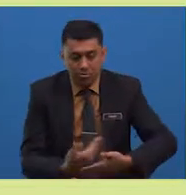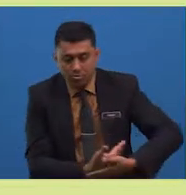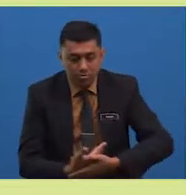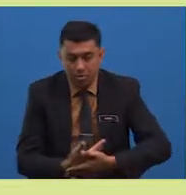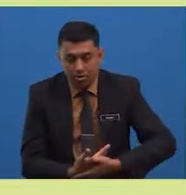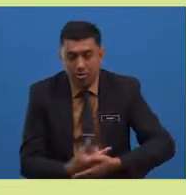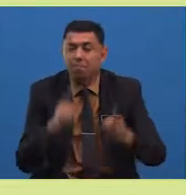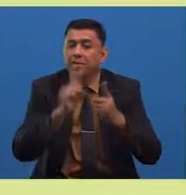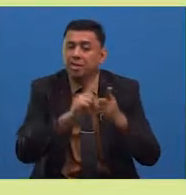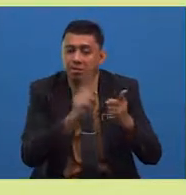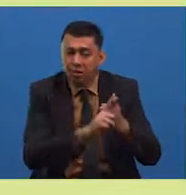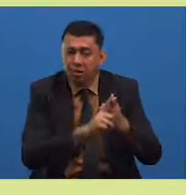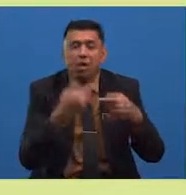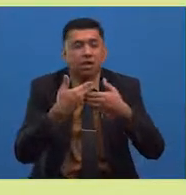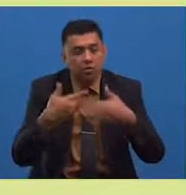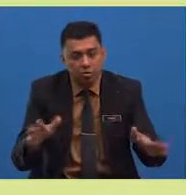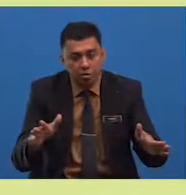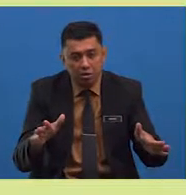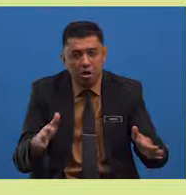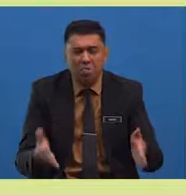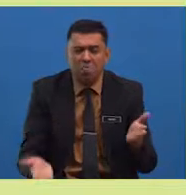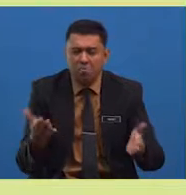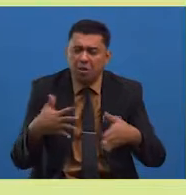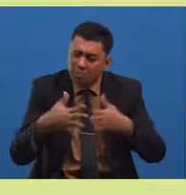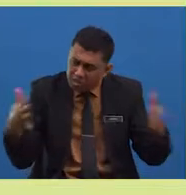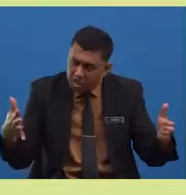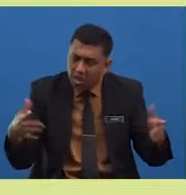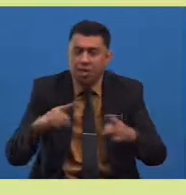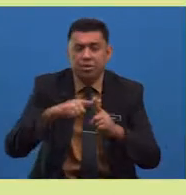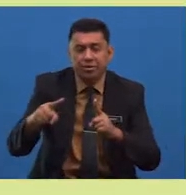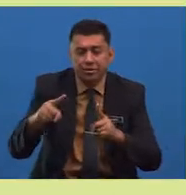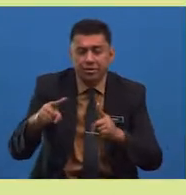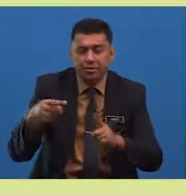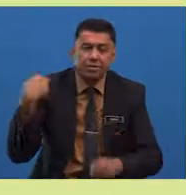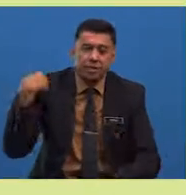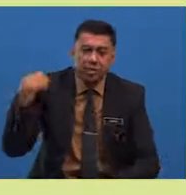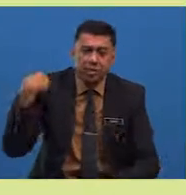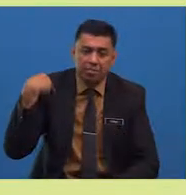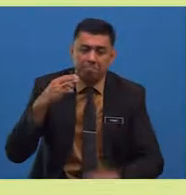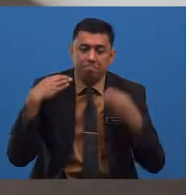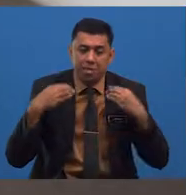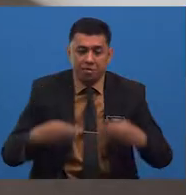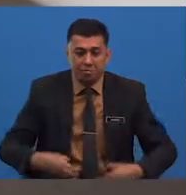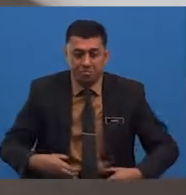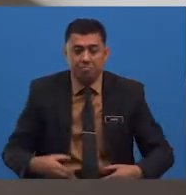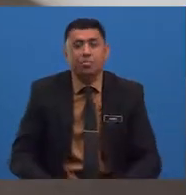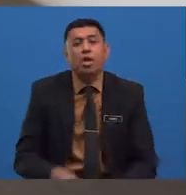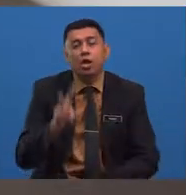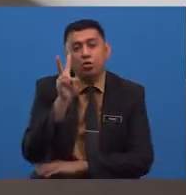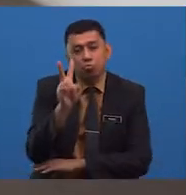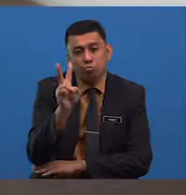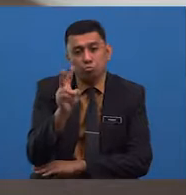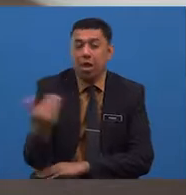sulung mereka sudah agak besar tetapi kakinya cacat. Kedua,